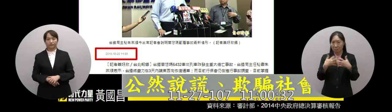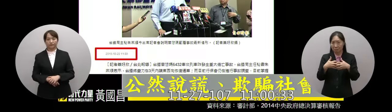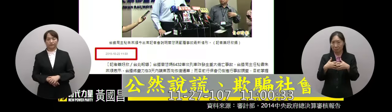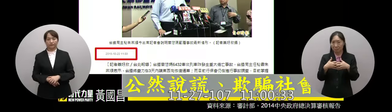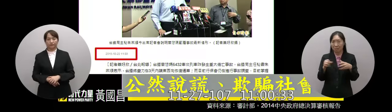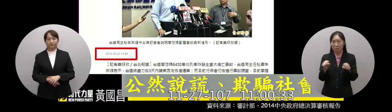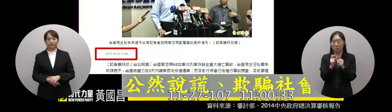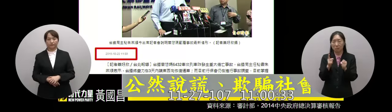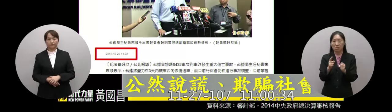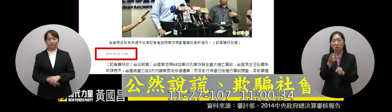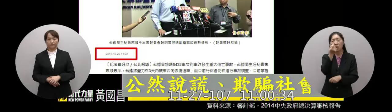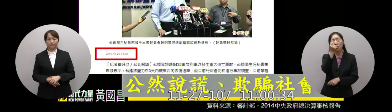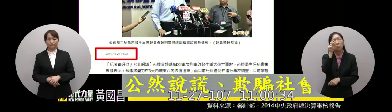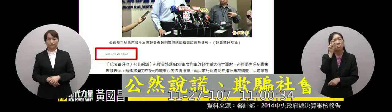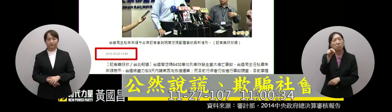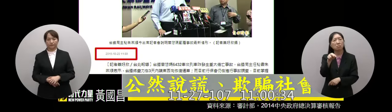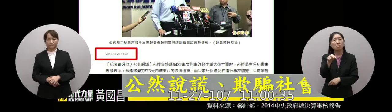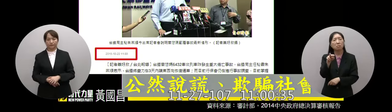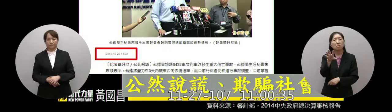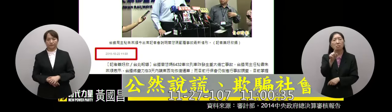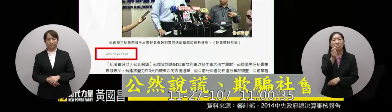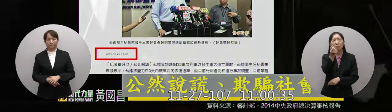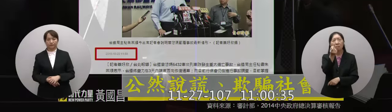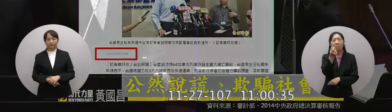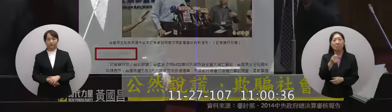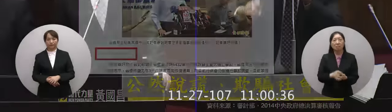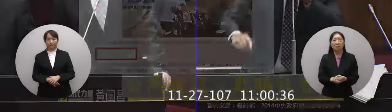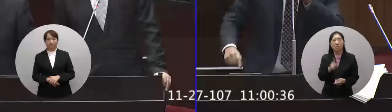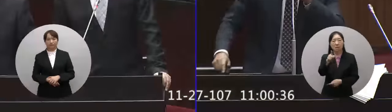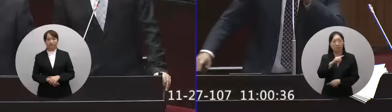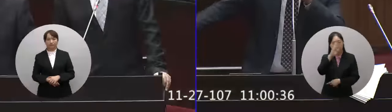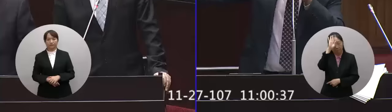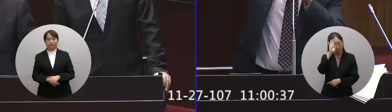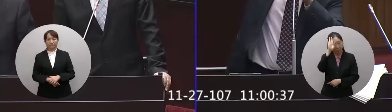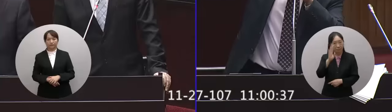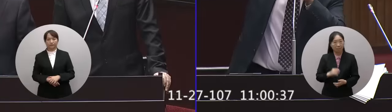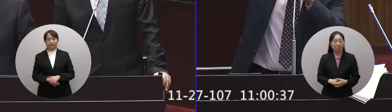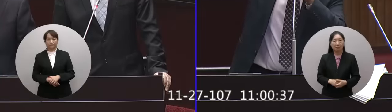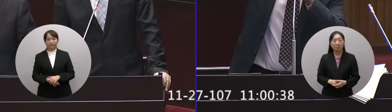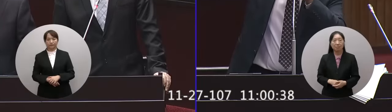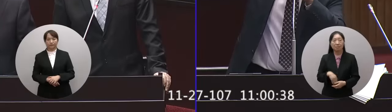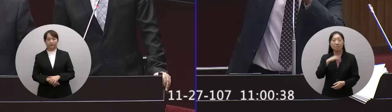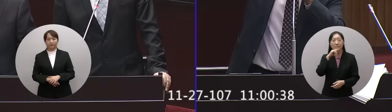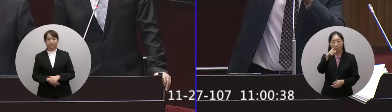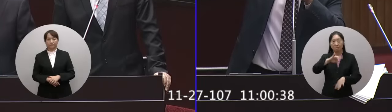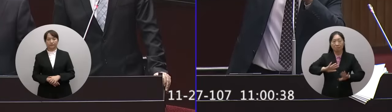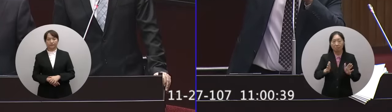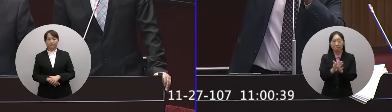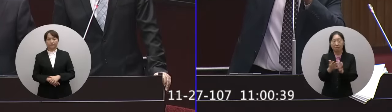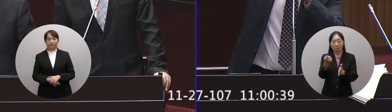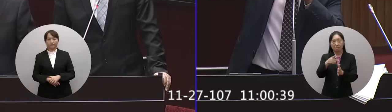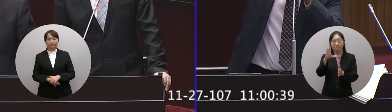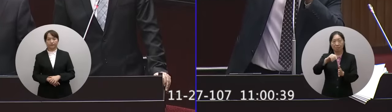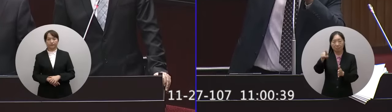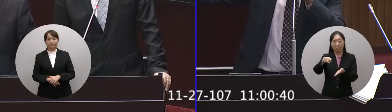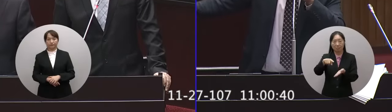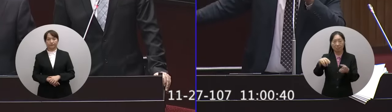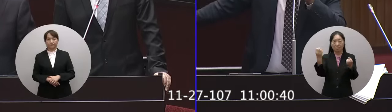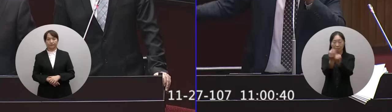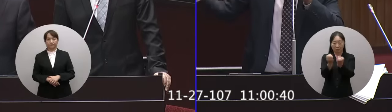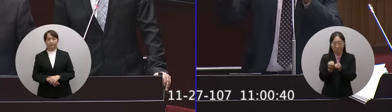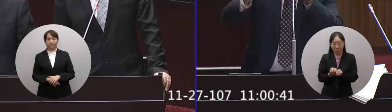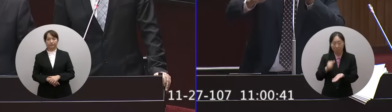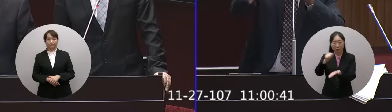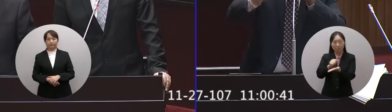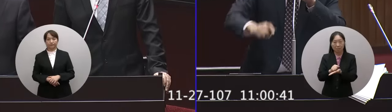不常見滿口胡言胡說八道我等一下馬上調主風崩故障的紀錄來給大家看